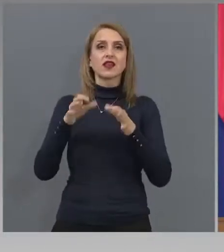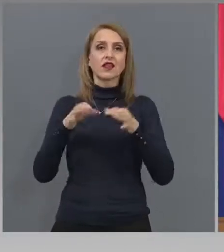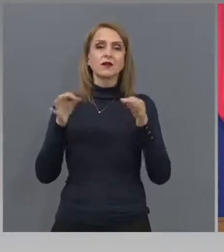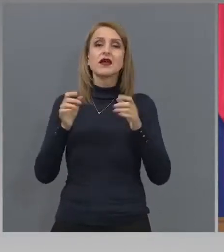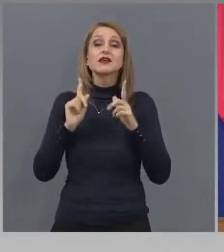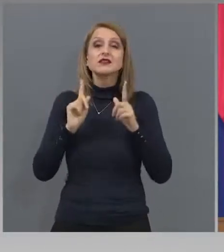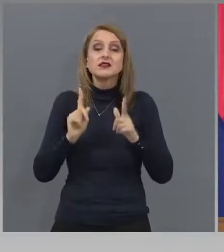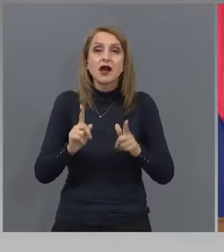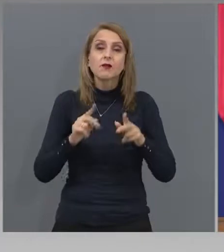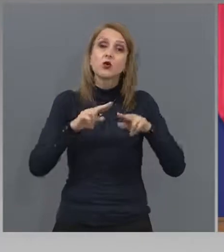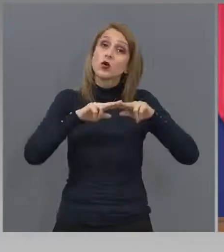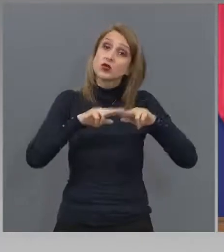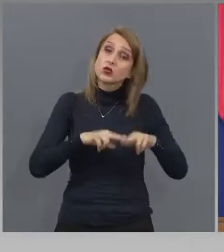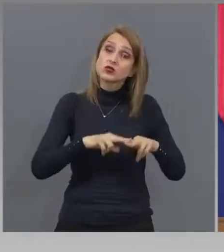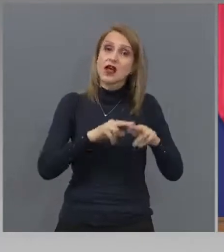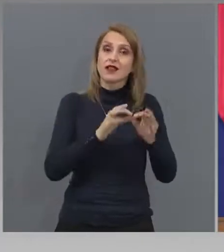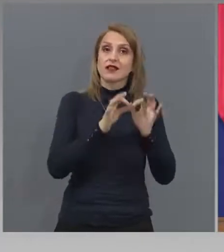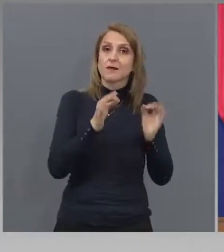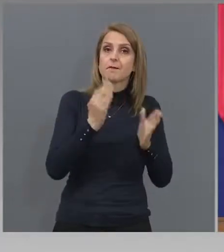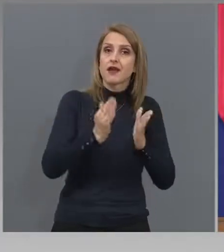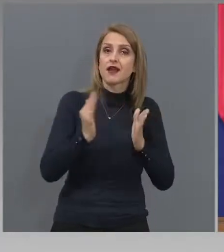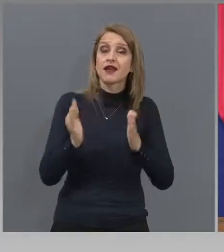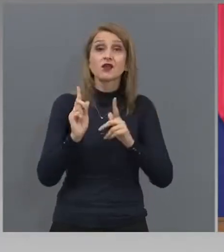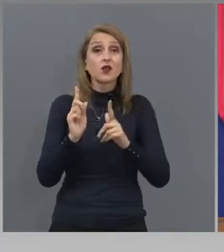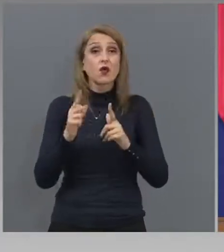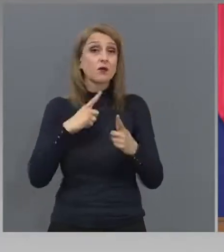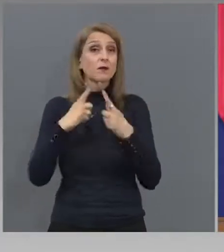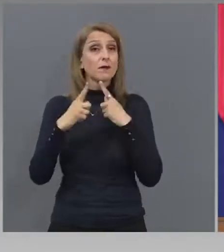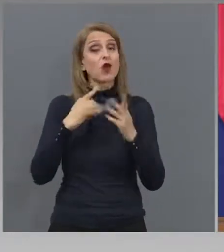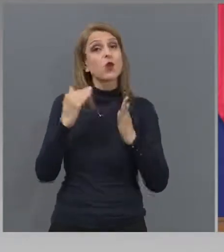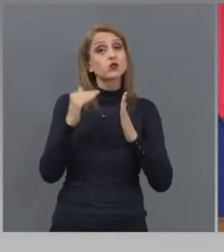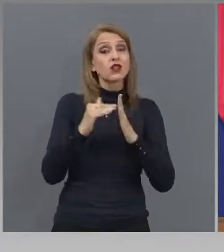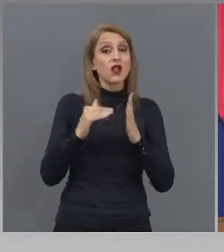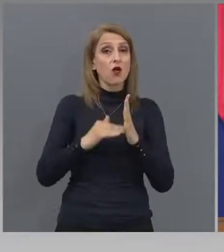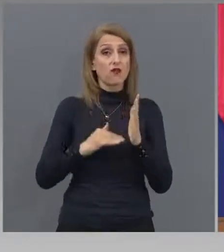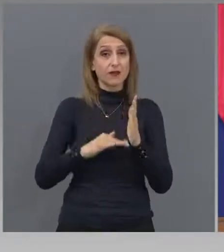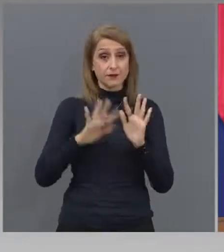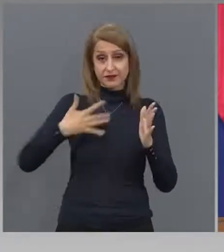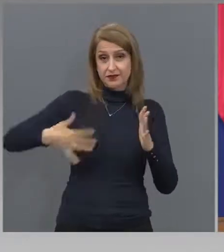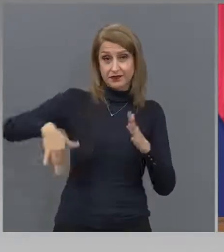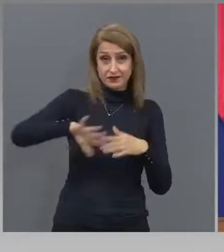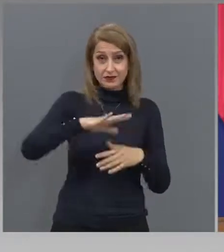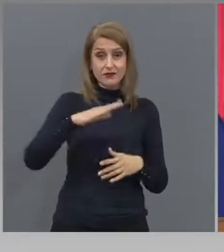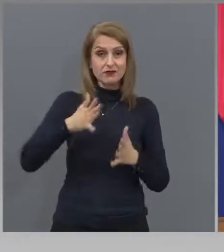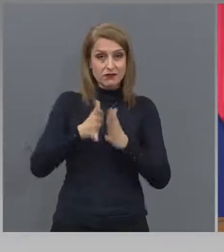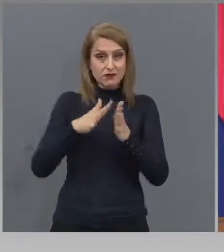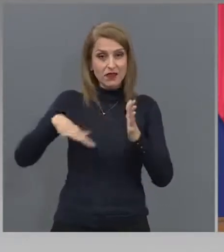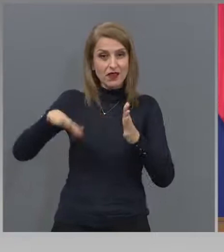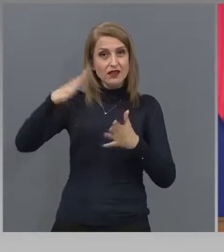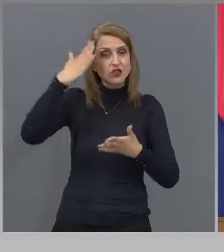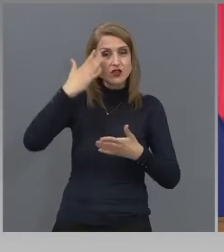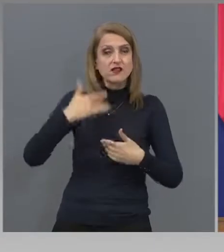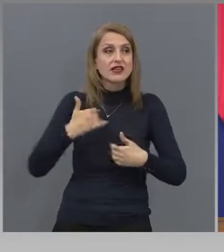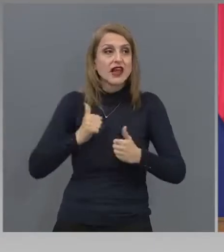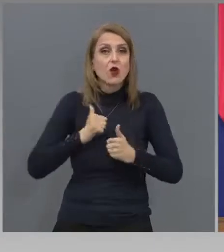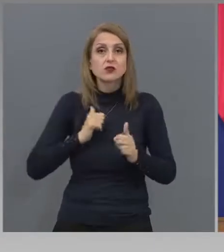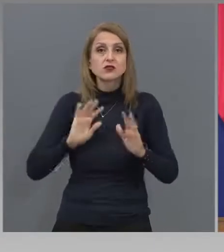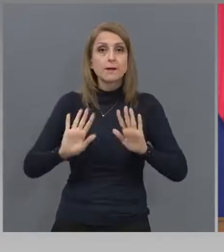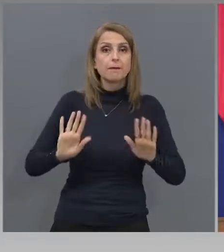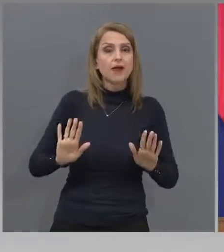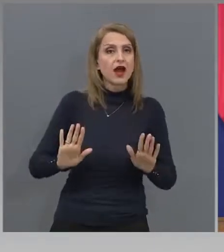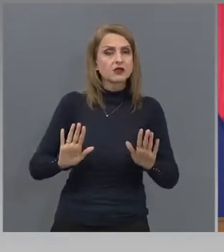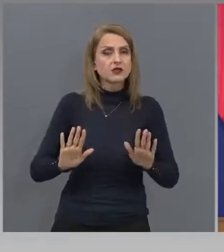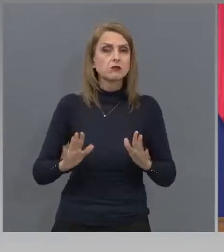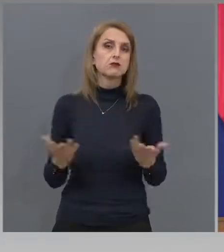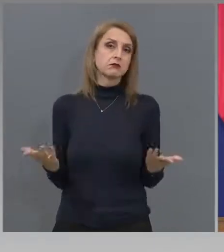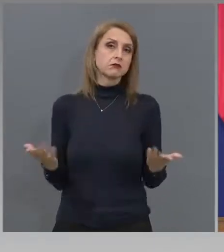казвам, при условията, които сме казали, ако ние като нация се пазиме, е точната дума, ще